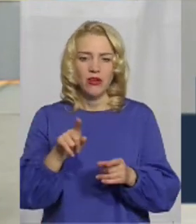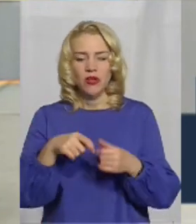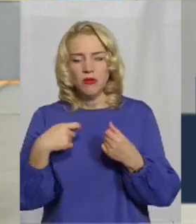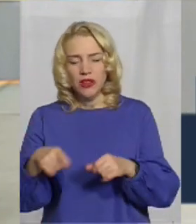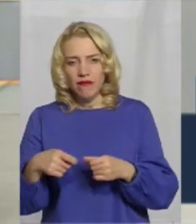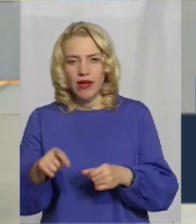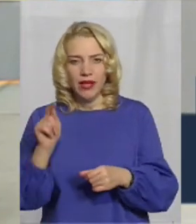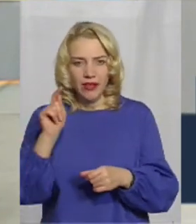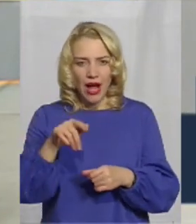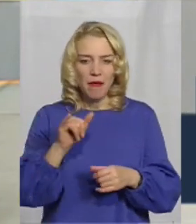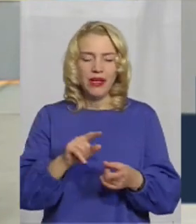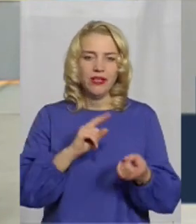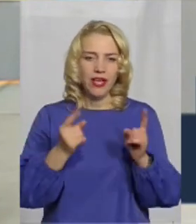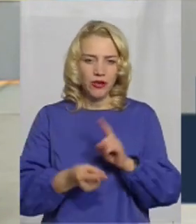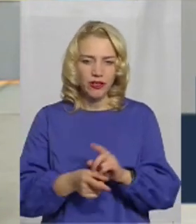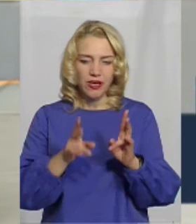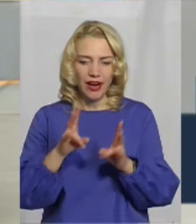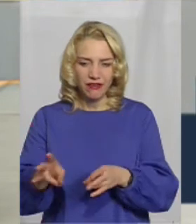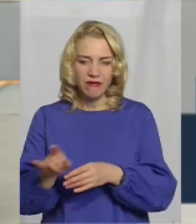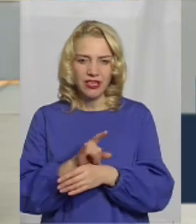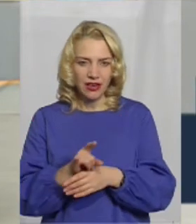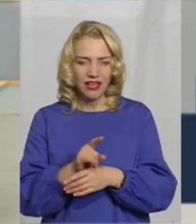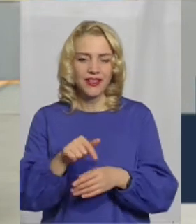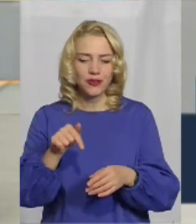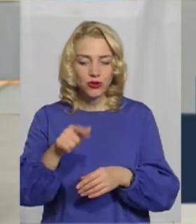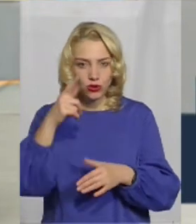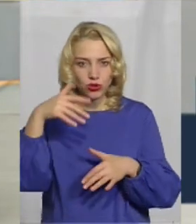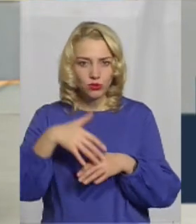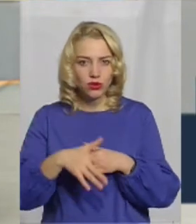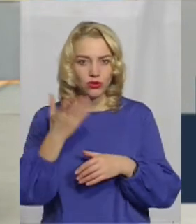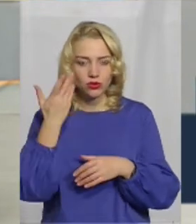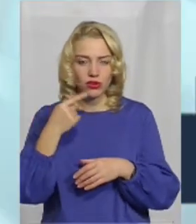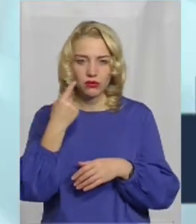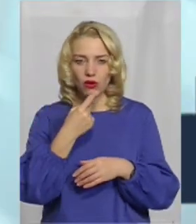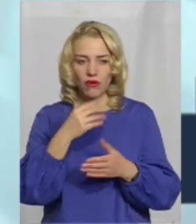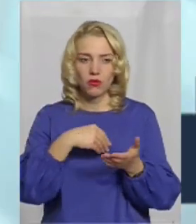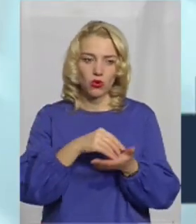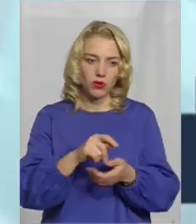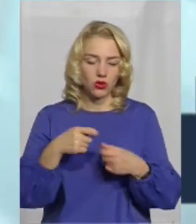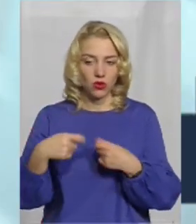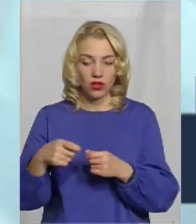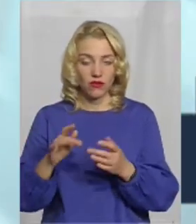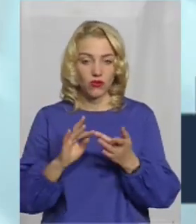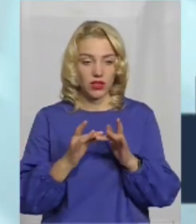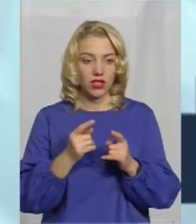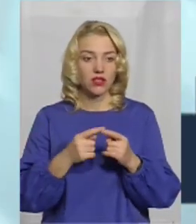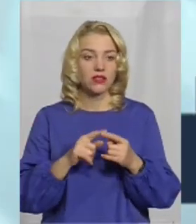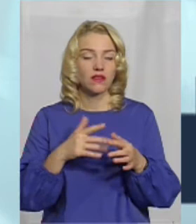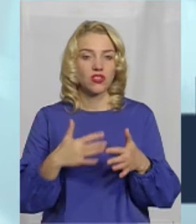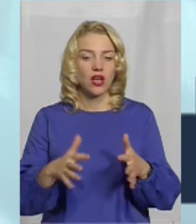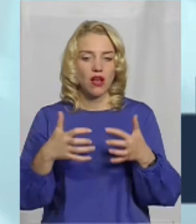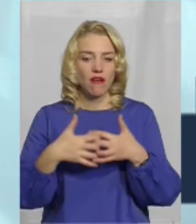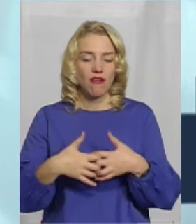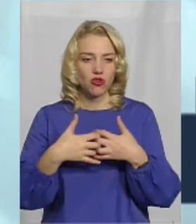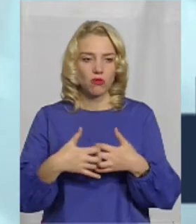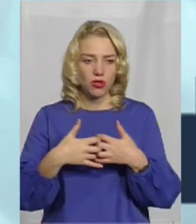щось продавати і стають жертвами шахраїв. Ну, і тут вже зрозуміло, що коли йде мова про купівлю торгівлю в інтернеті, то це вже автоматично